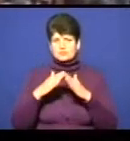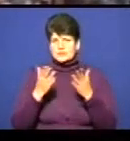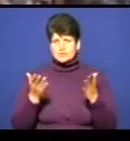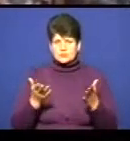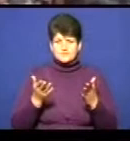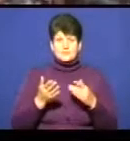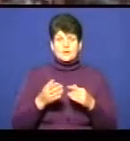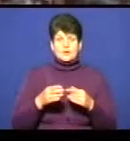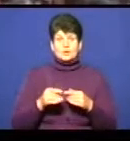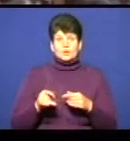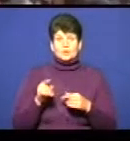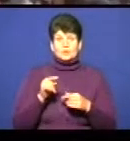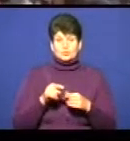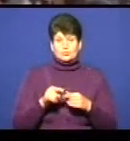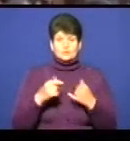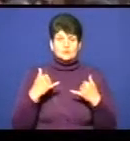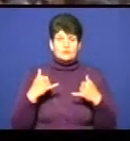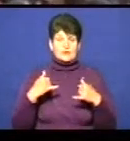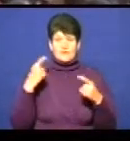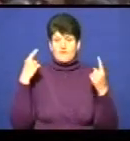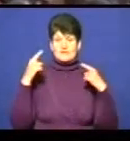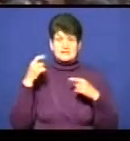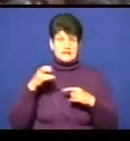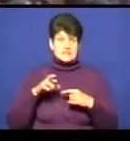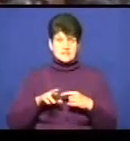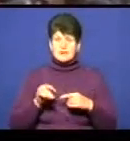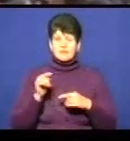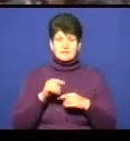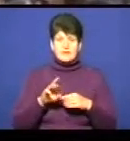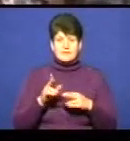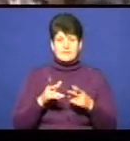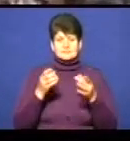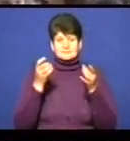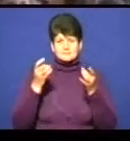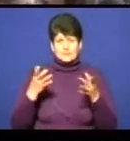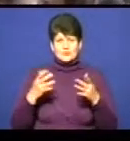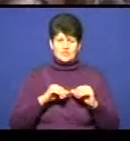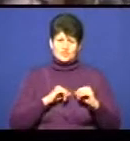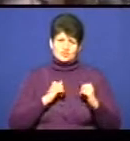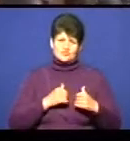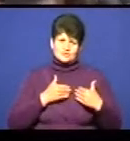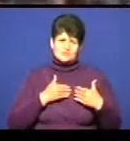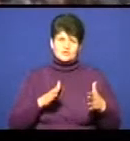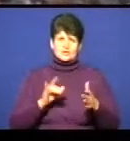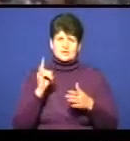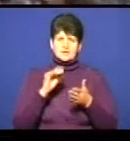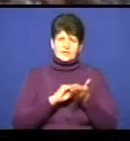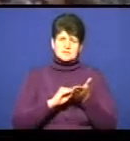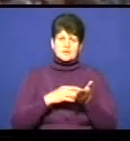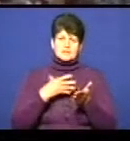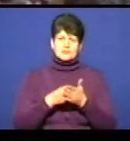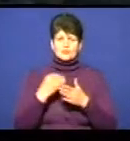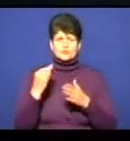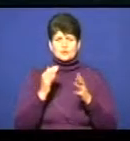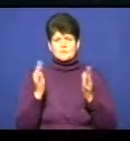Тому вразила фантазія і те, як десь наївно, але разом з тим дуже щиро. Кожна дитинка написала свою історію,